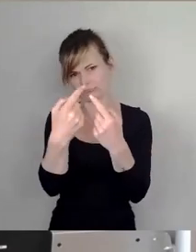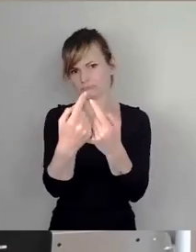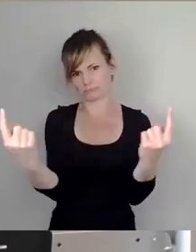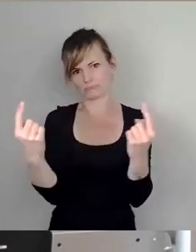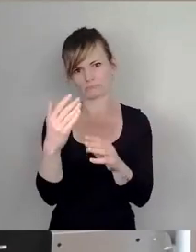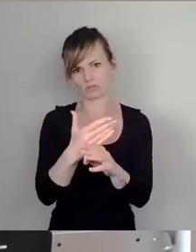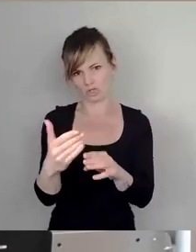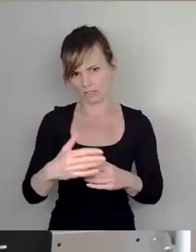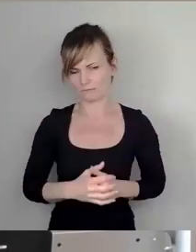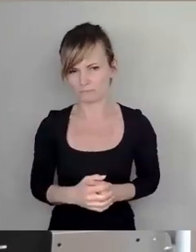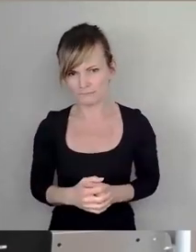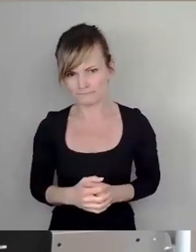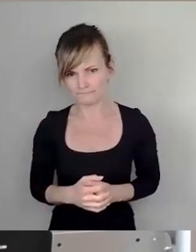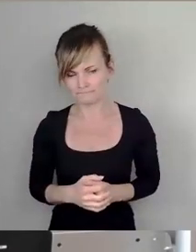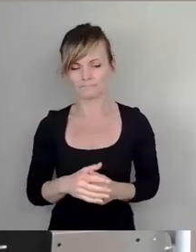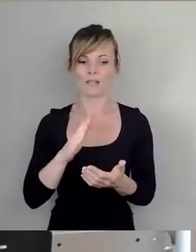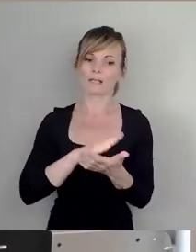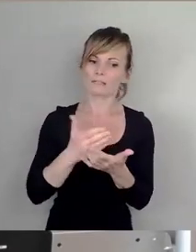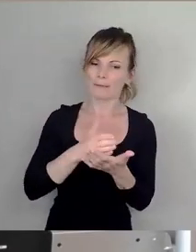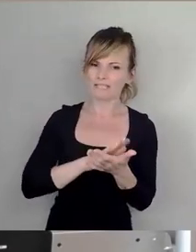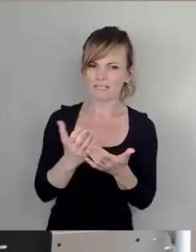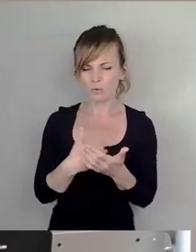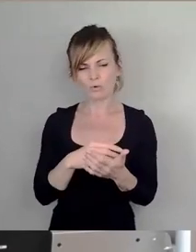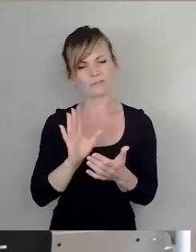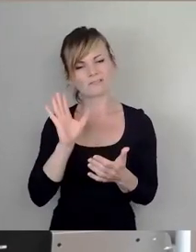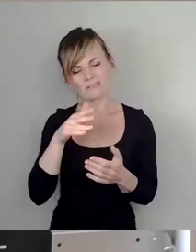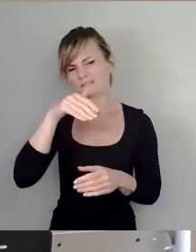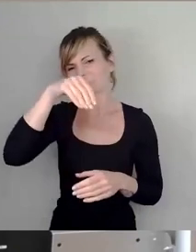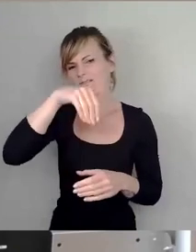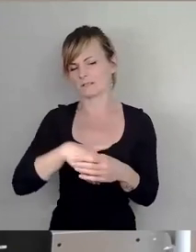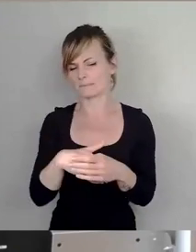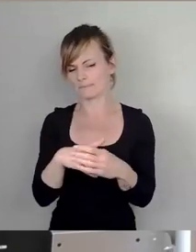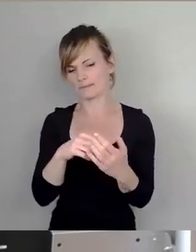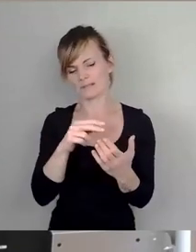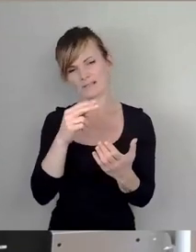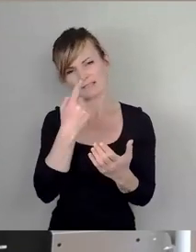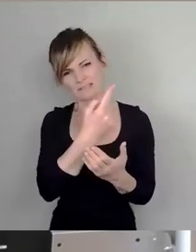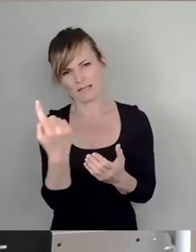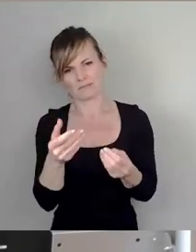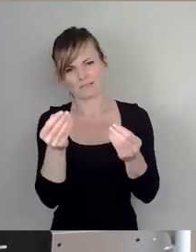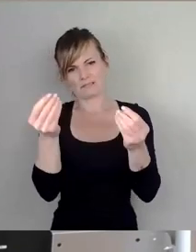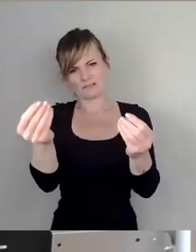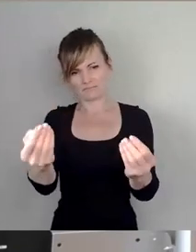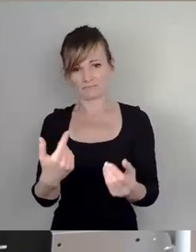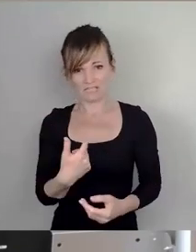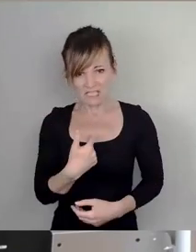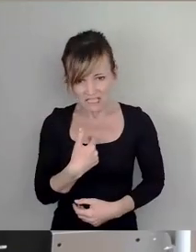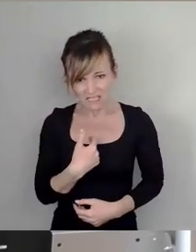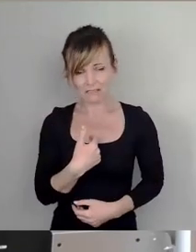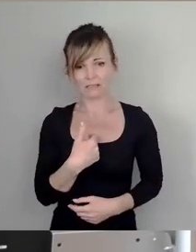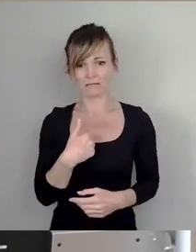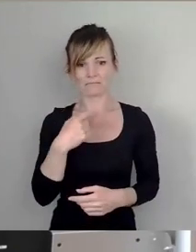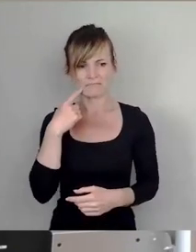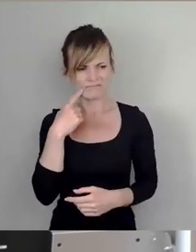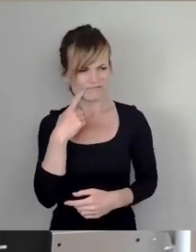Interpretationen des Gutachtens hinweglesen. Ich kann nicht beurteilen, wer da wann warum den anderen beschimpft und